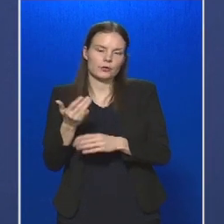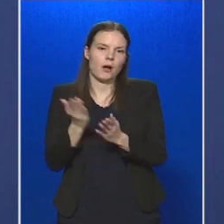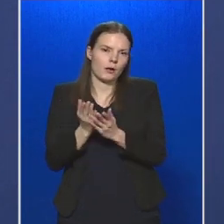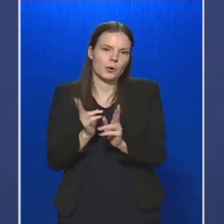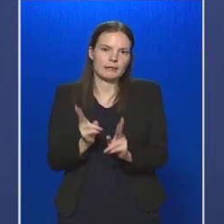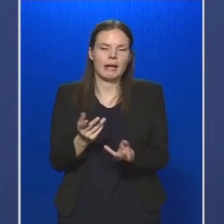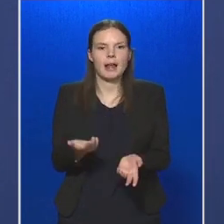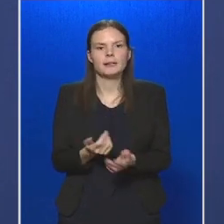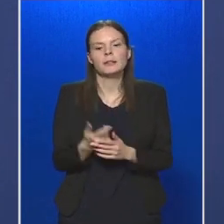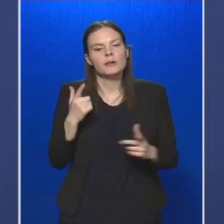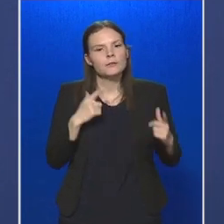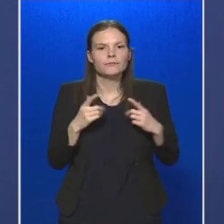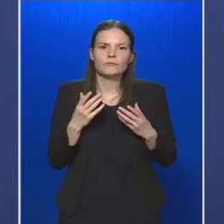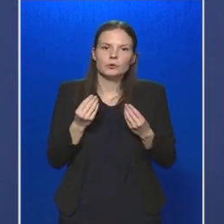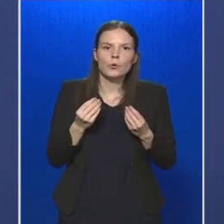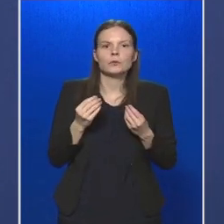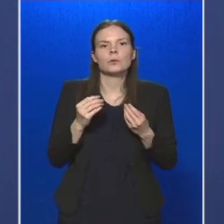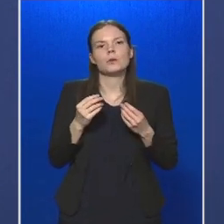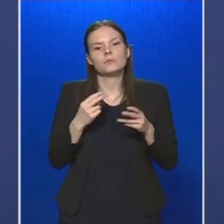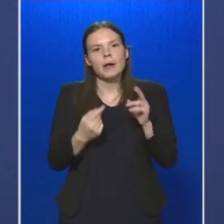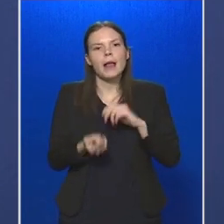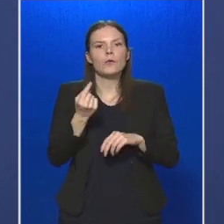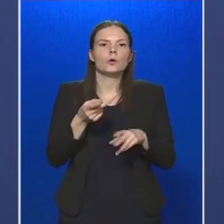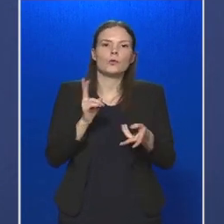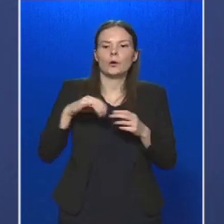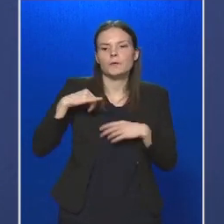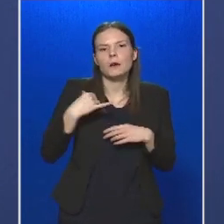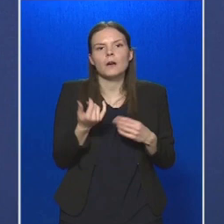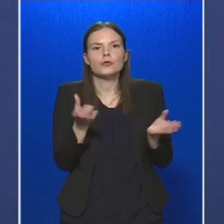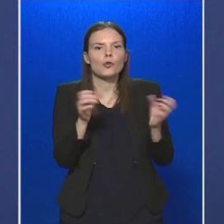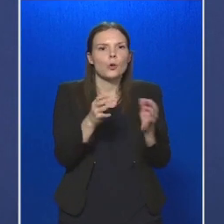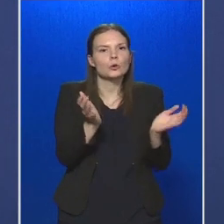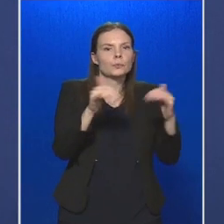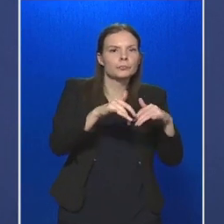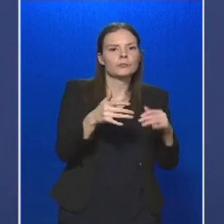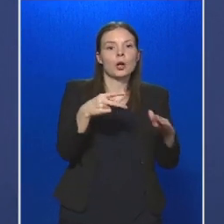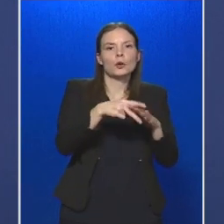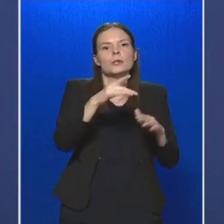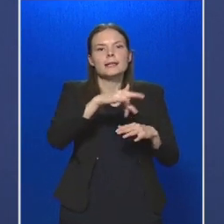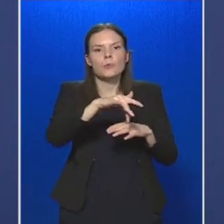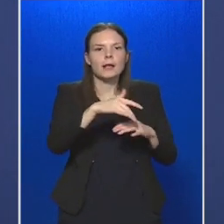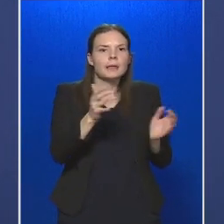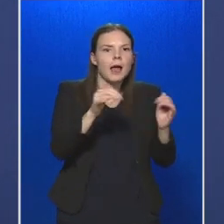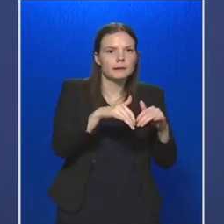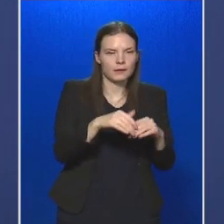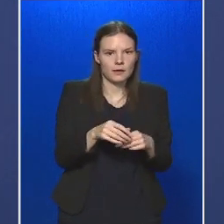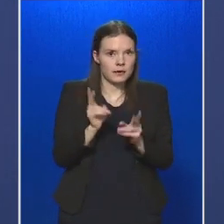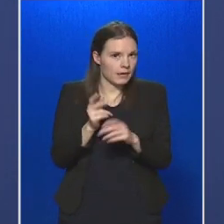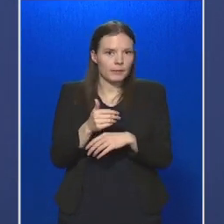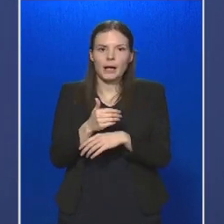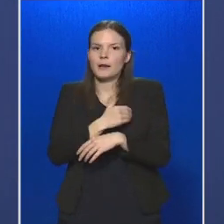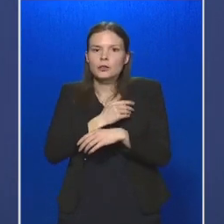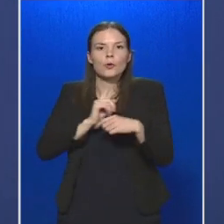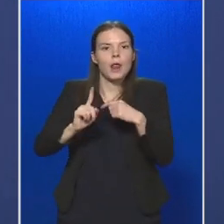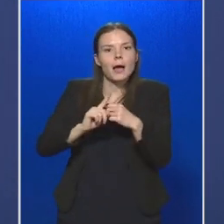Nagyon sokszor előfordul, hogy fiatalok egyes csoportja így ülekeznek a közterületen, annak ellenőri, hogy nem kell iskolába vagy